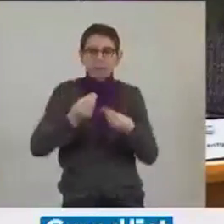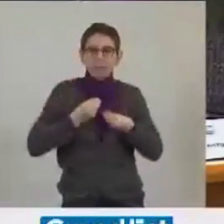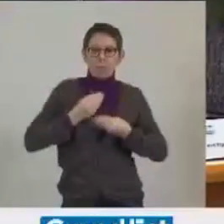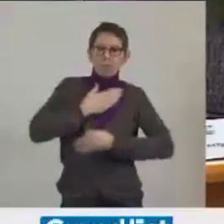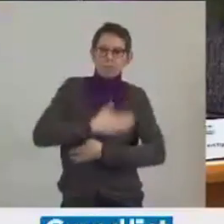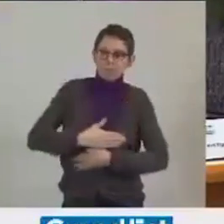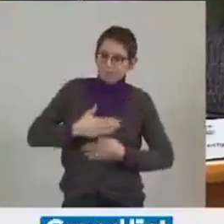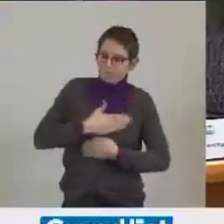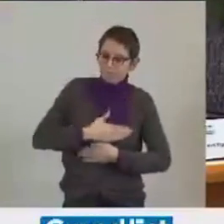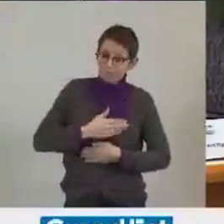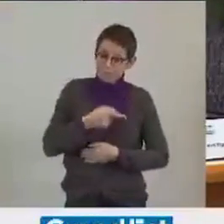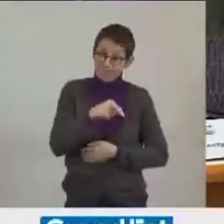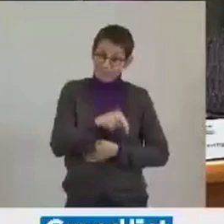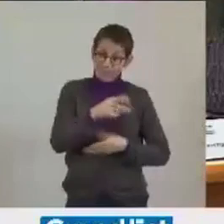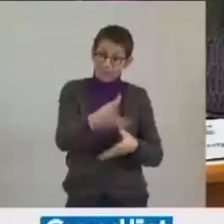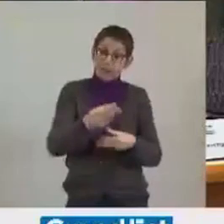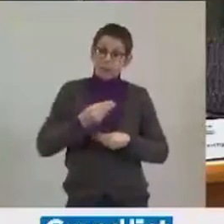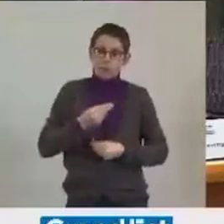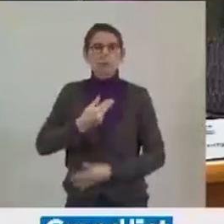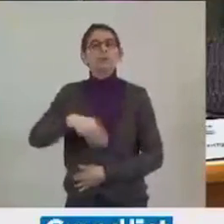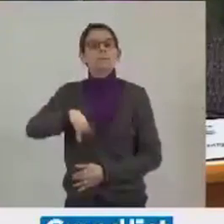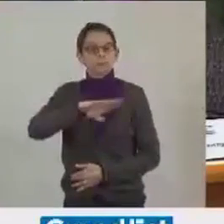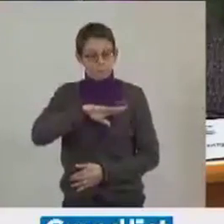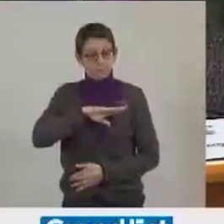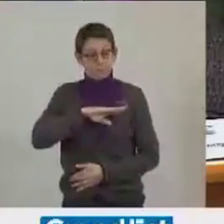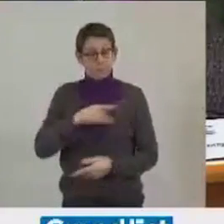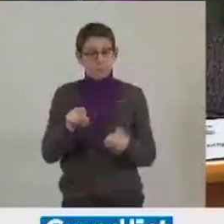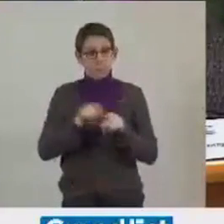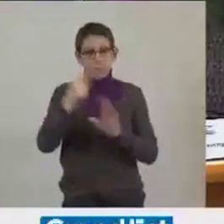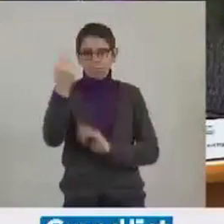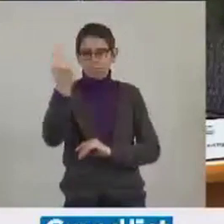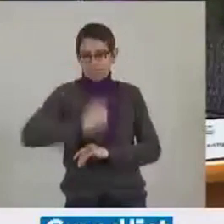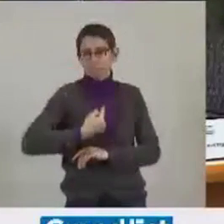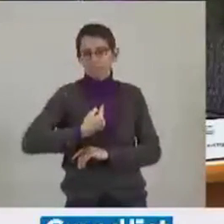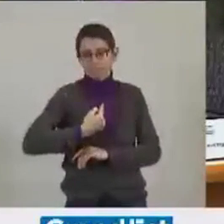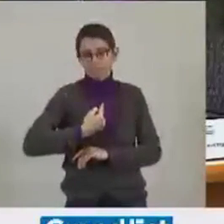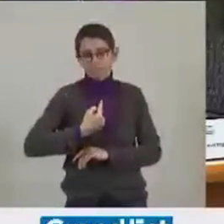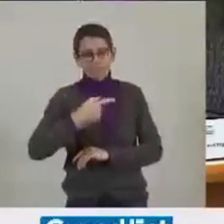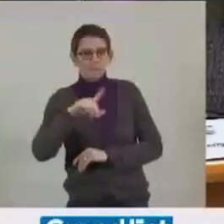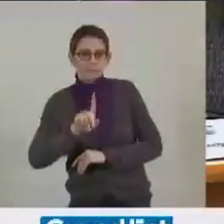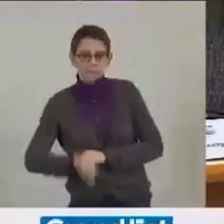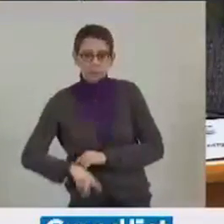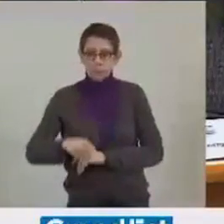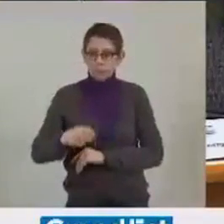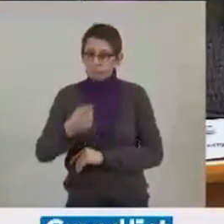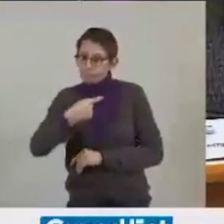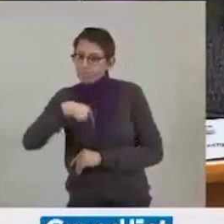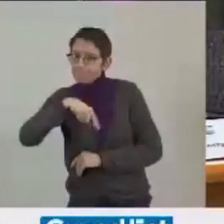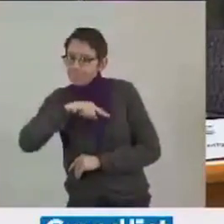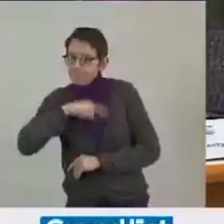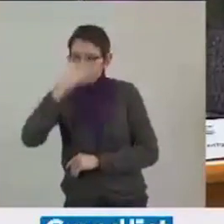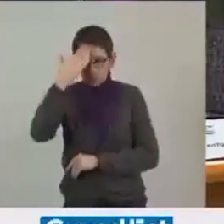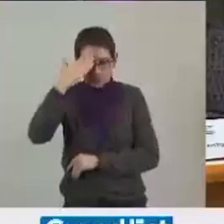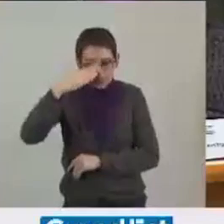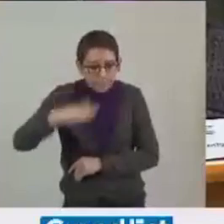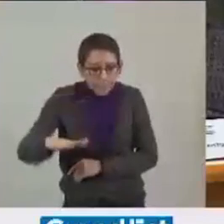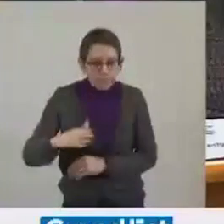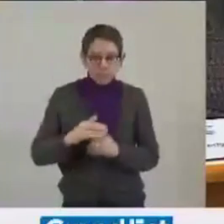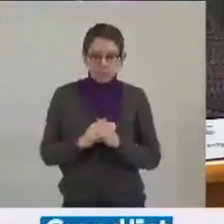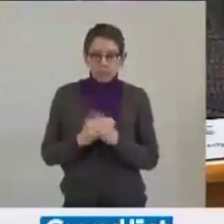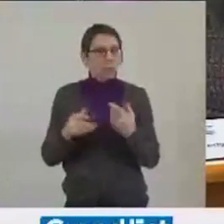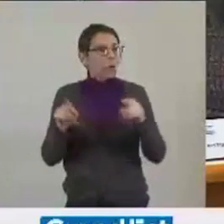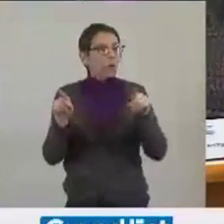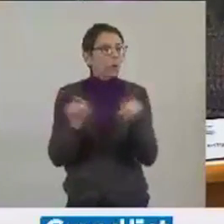responsabilise et nous oblige. Nous mesurons chaque jour cette responsabilité dans le cadre, par exemple, de la construction du